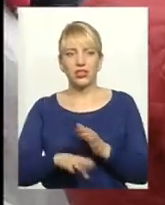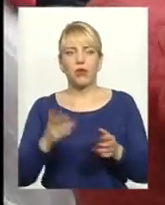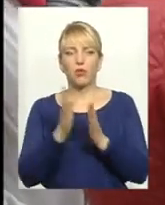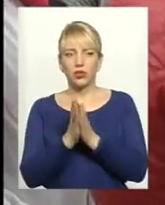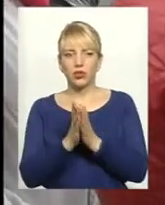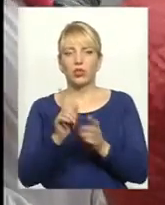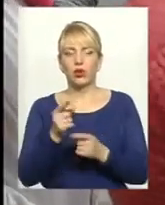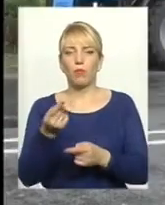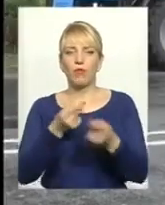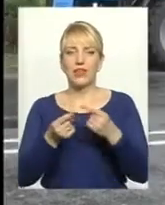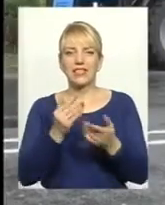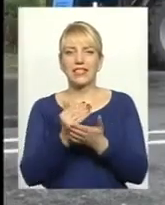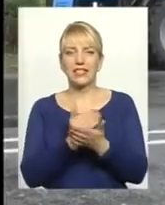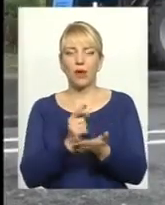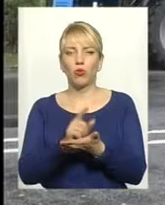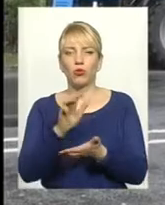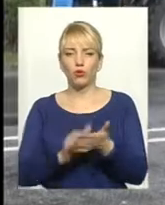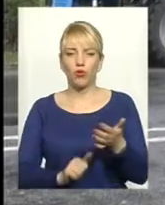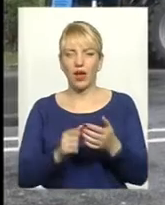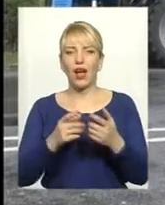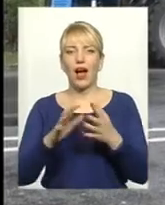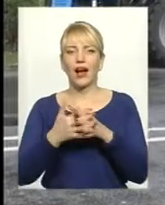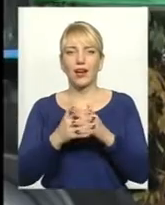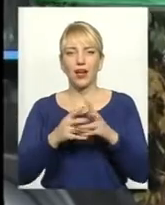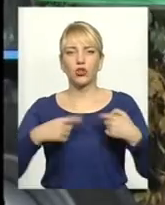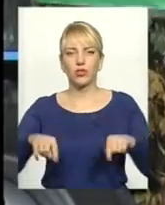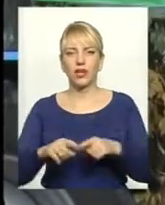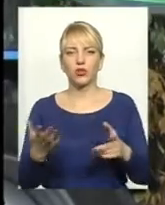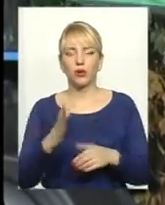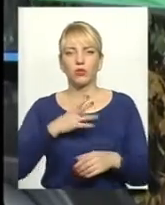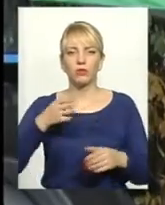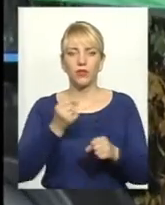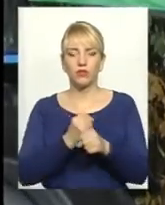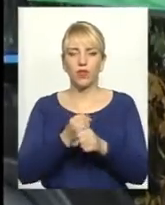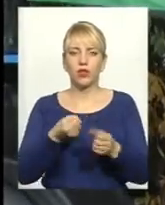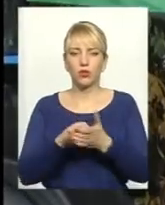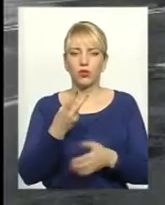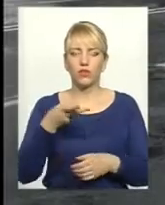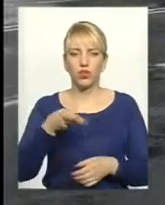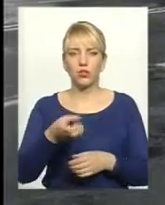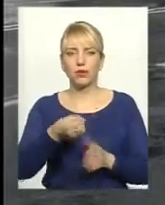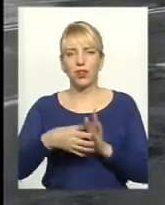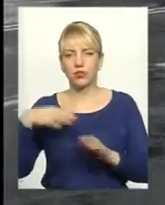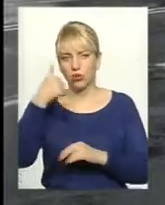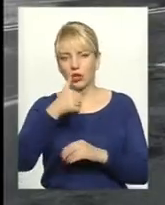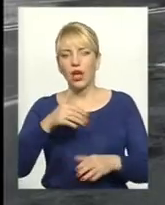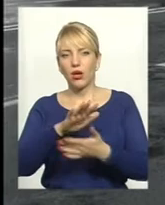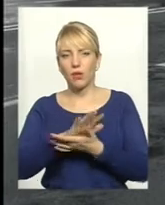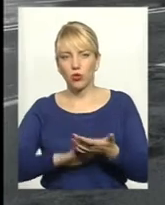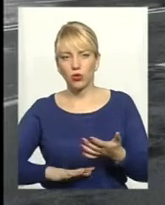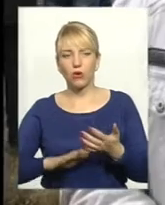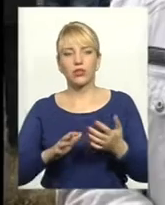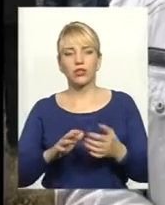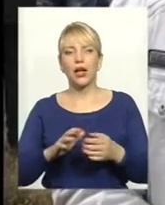повернення системи оподаткування аграрного сектору, яка діяла до 2015 року, і продовжити мораторій на продаж земель сільськогосподарського